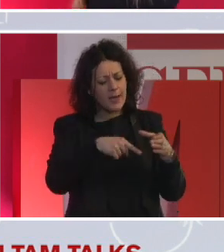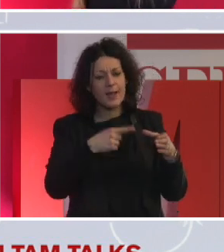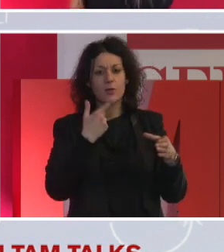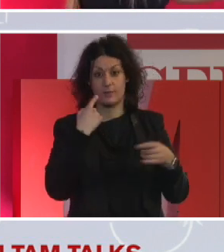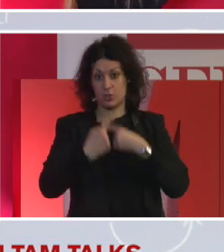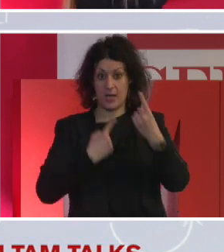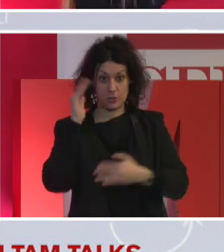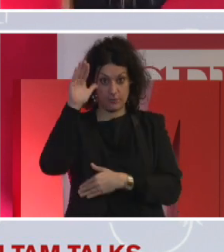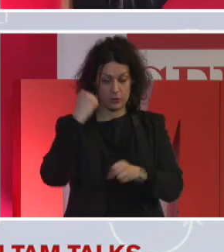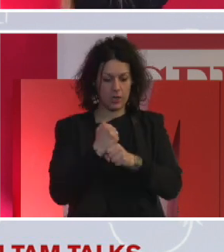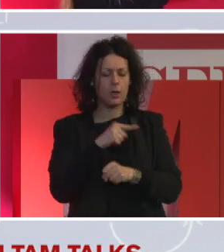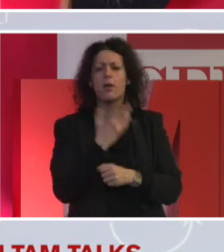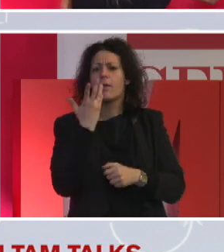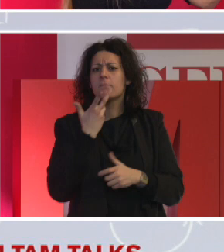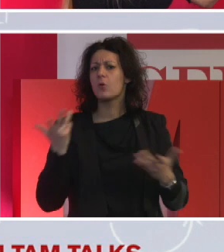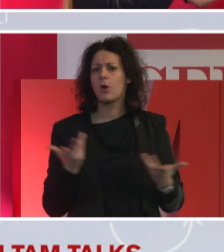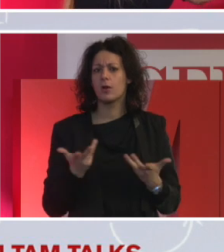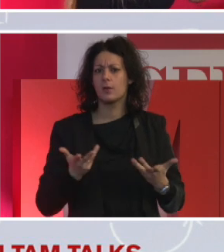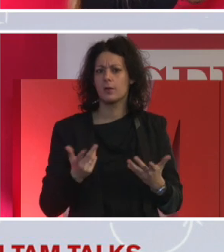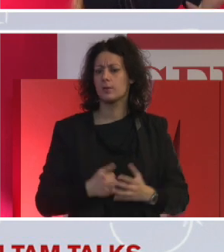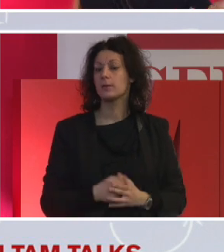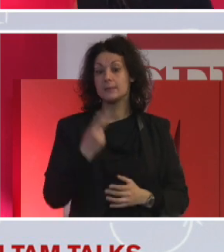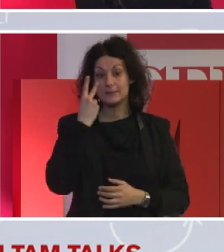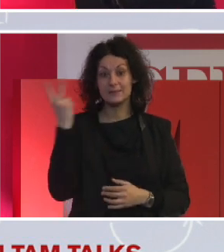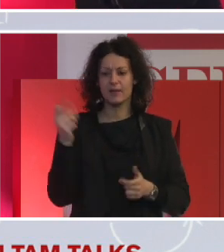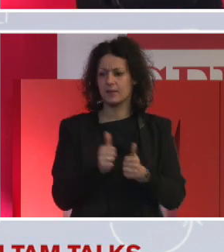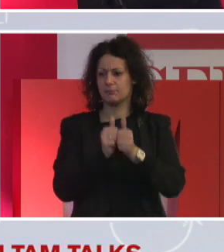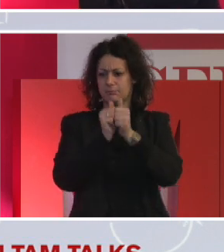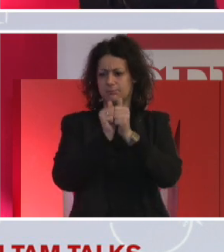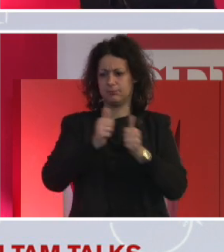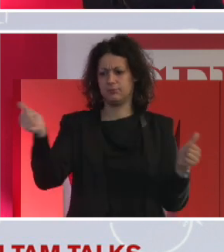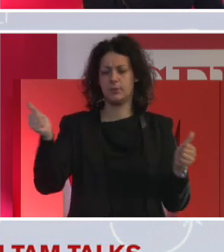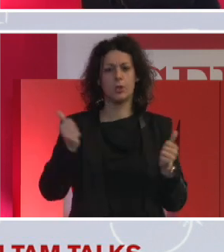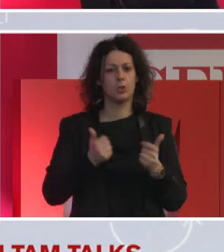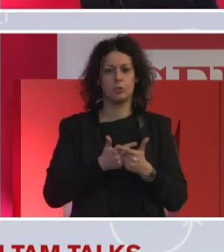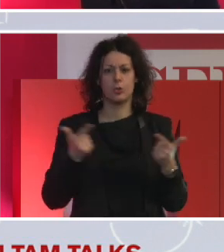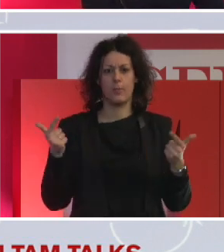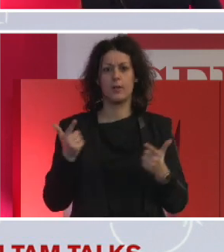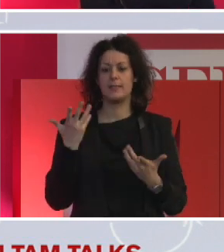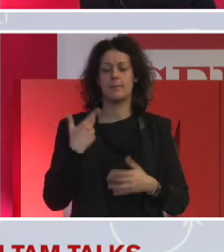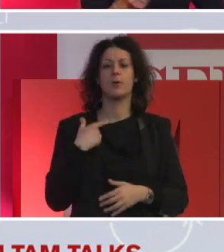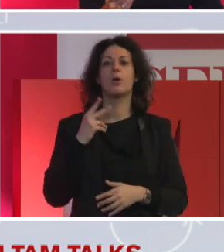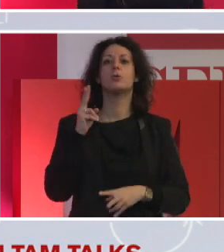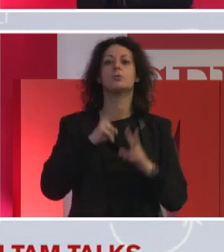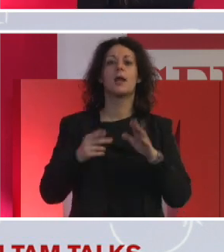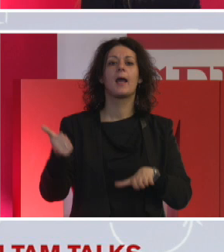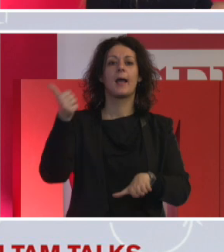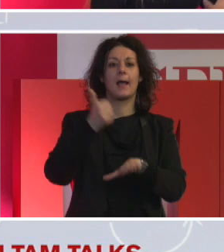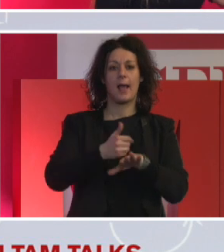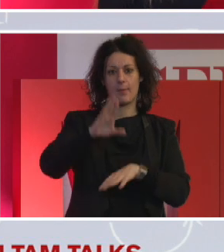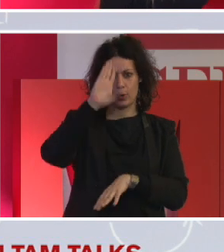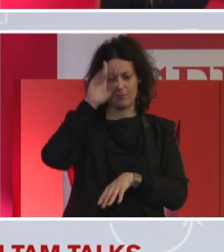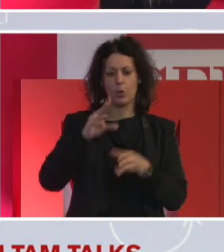attrattenerli, notiamo che c'è uno shift incredibile, in quello che cercano, in un datore di lavoro, sia per rimanere, ma anche per